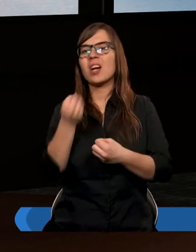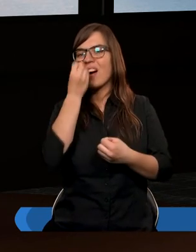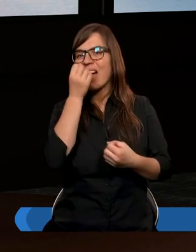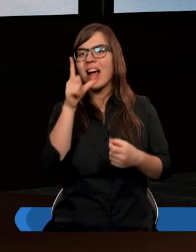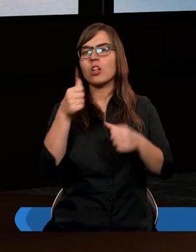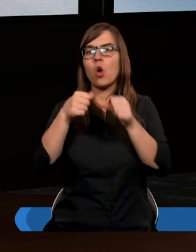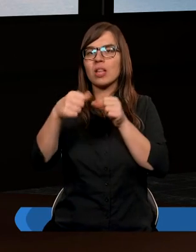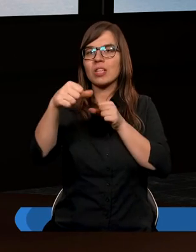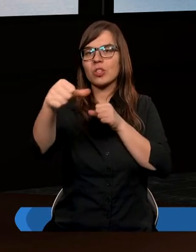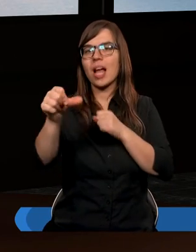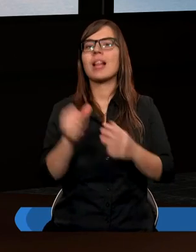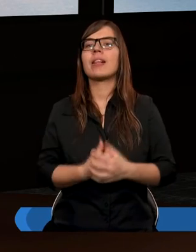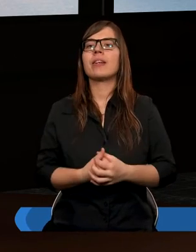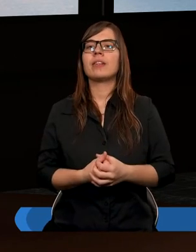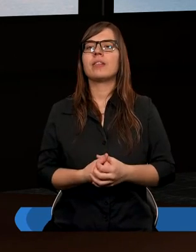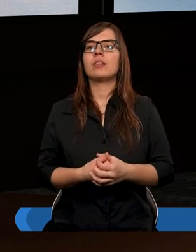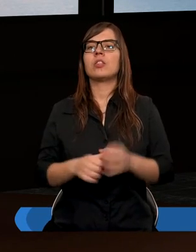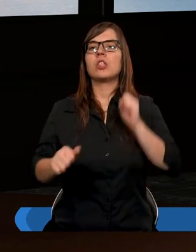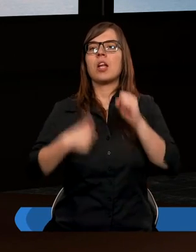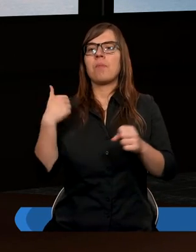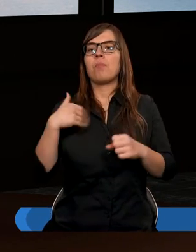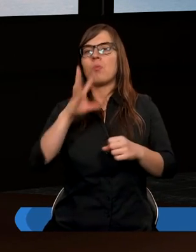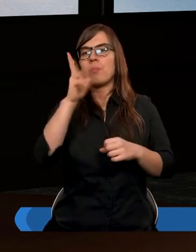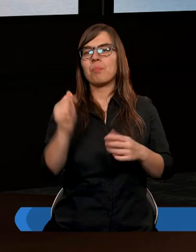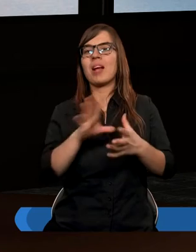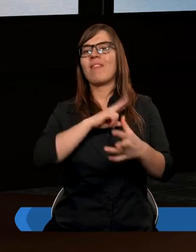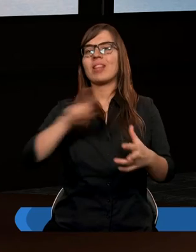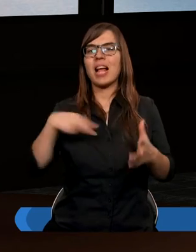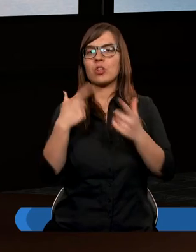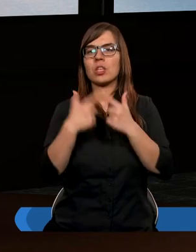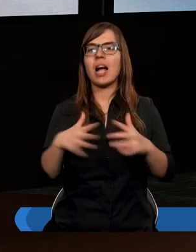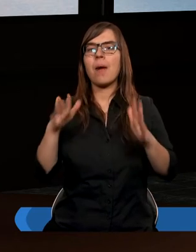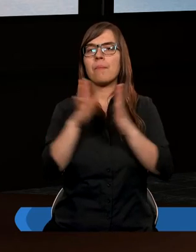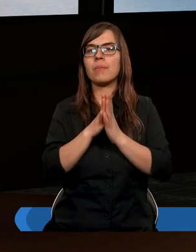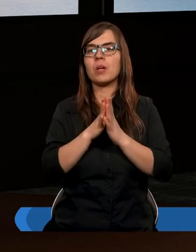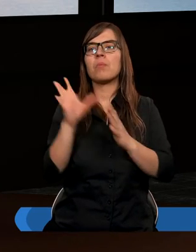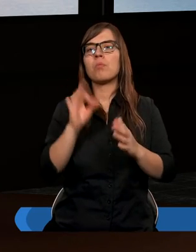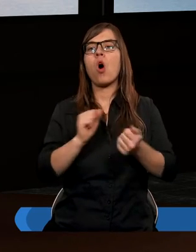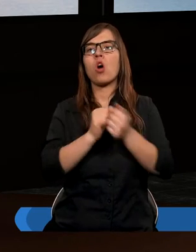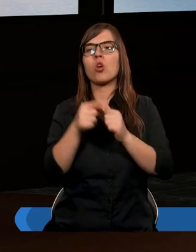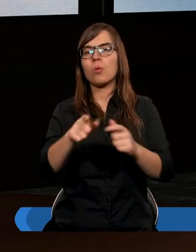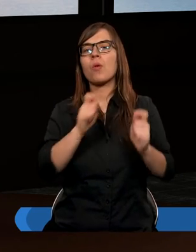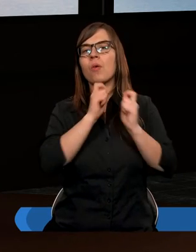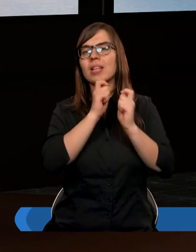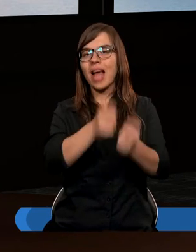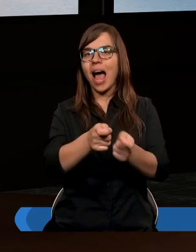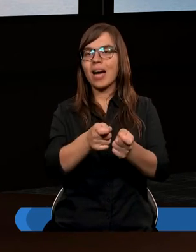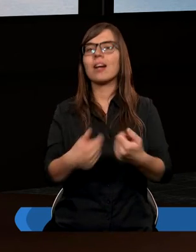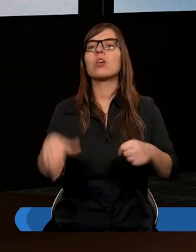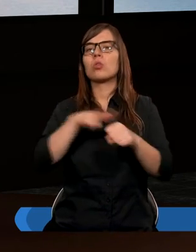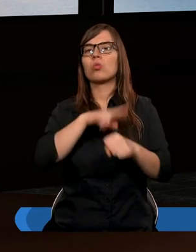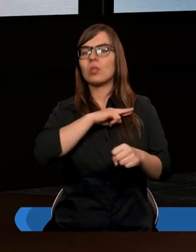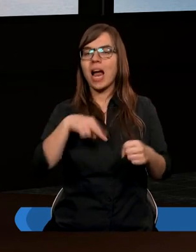tydzień żeby było pięknie w naszej kaplicy to są dary które